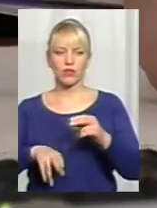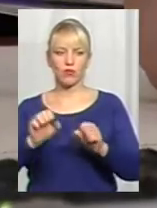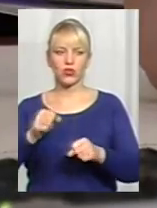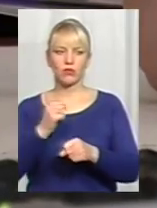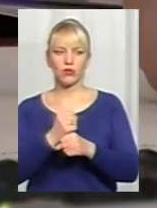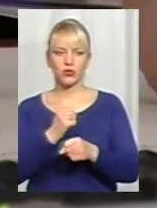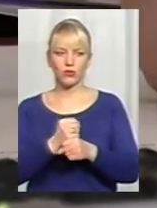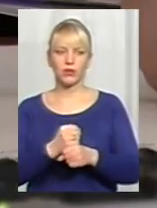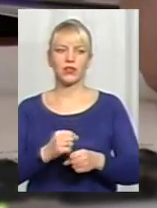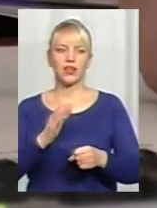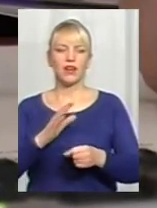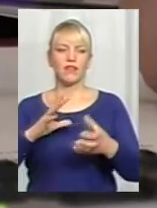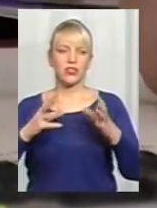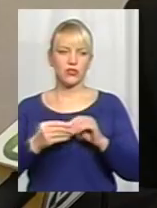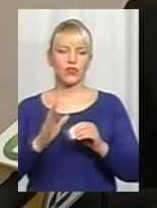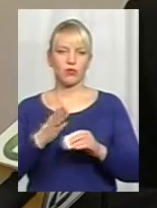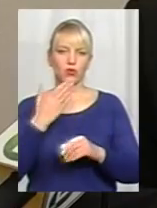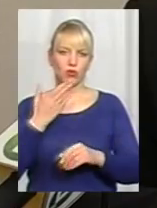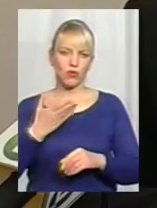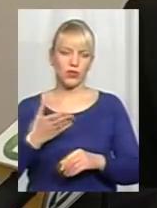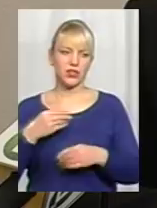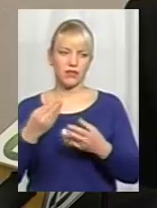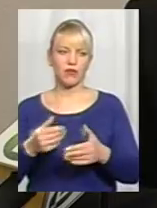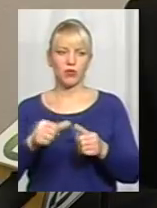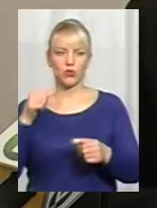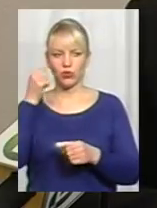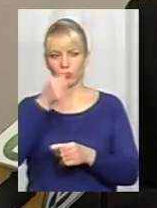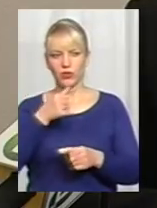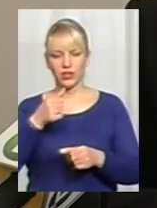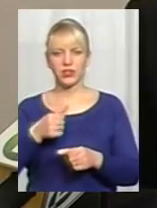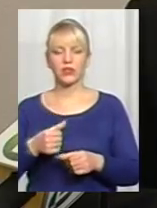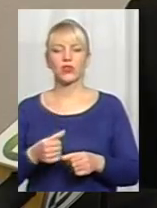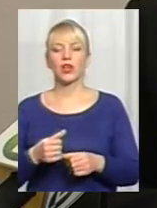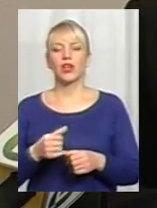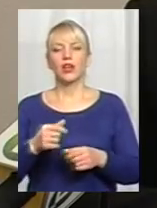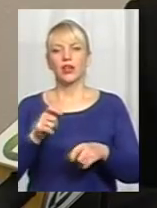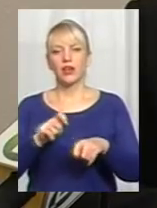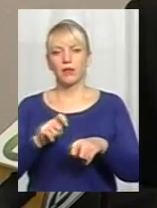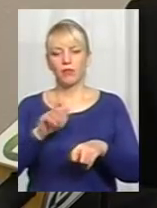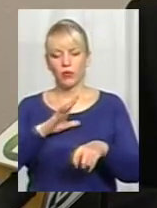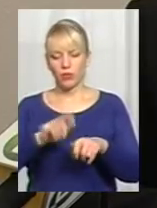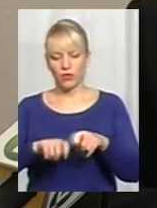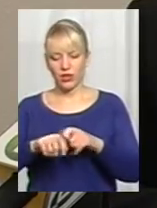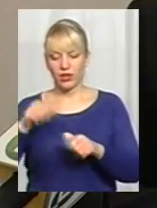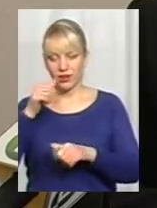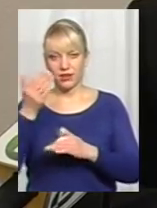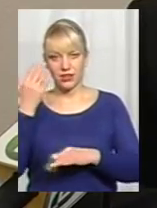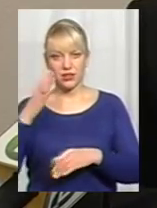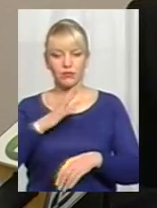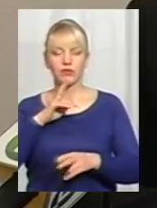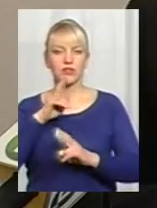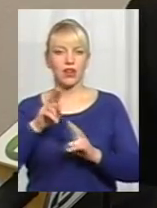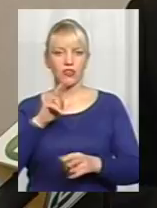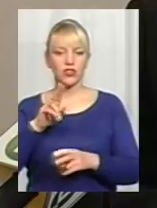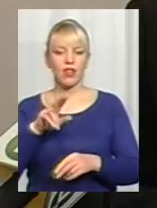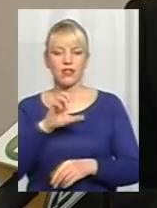більш детальні коментарі дати. У минулому році проводили перевірку. Рік назад скаржилися засуджені на дотримання